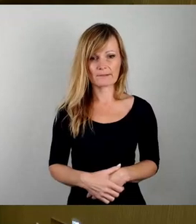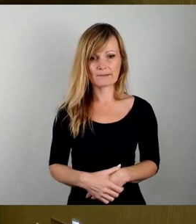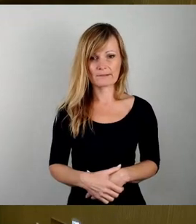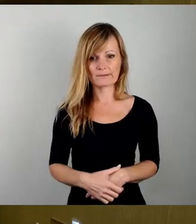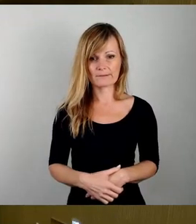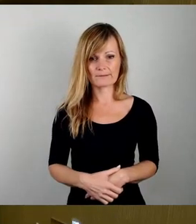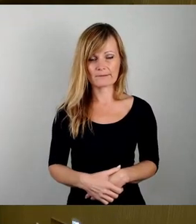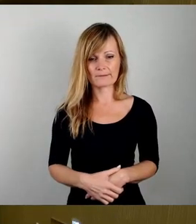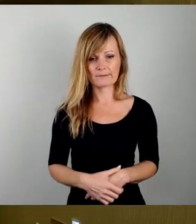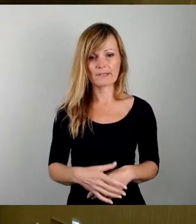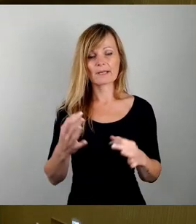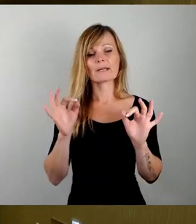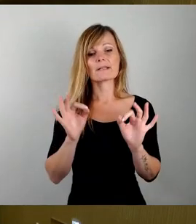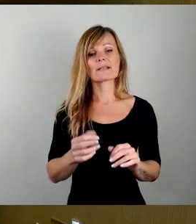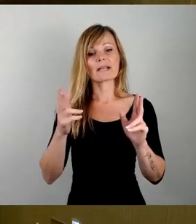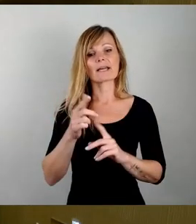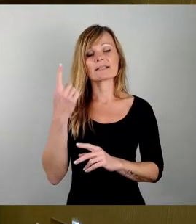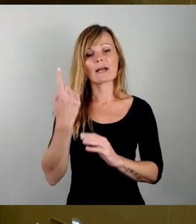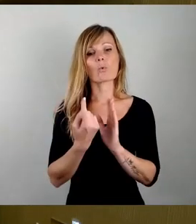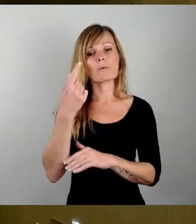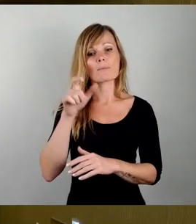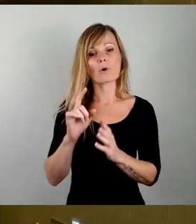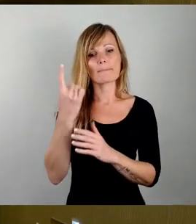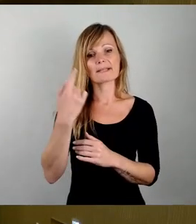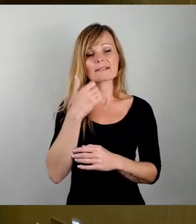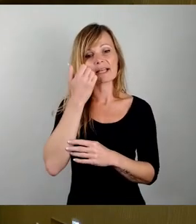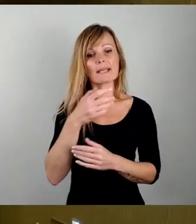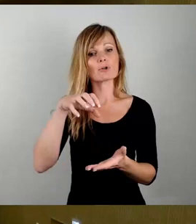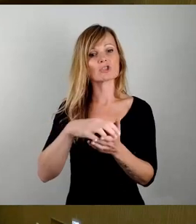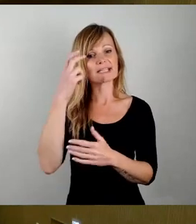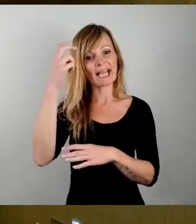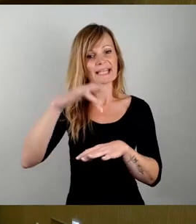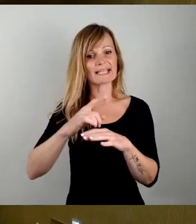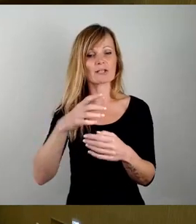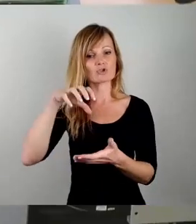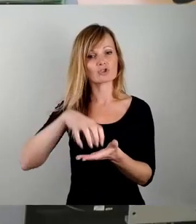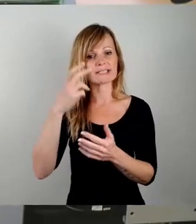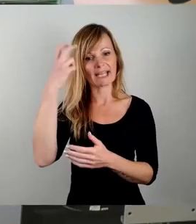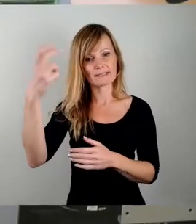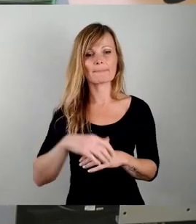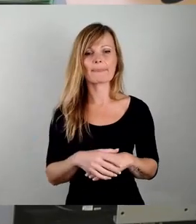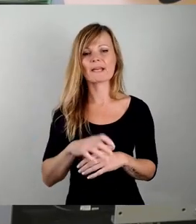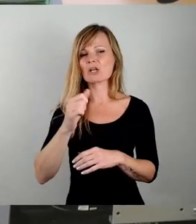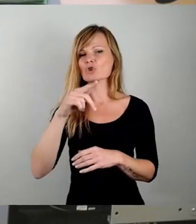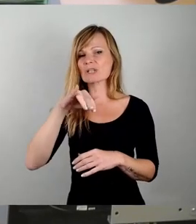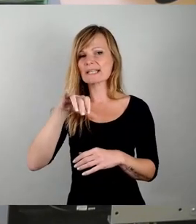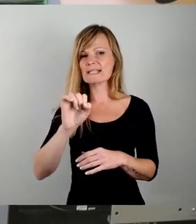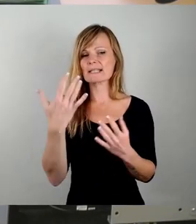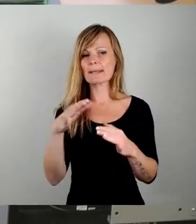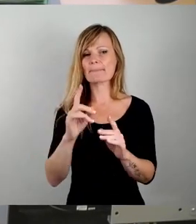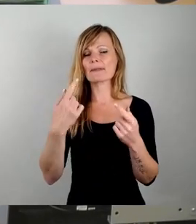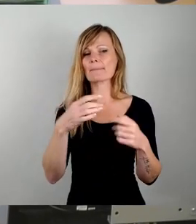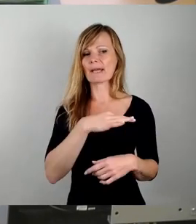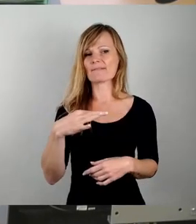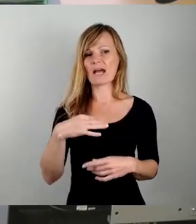Sehr geehrter Herr Oberbürgermeister, liebe Stadträte, liebe Stadträte. Es hat in Striesen einen privaten Bauträger gegeben, der hat sich